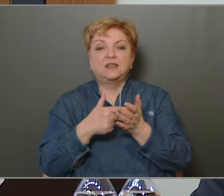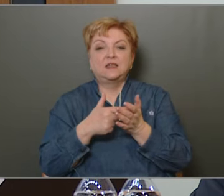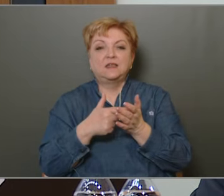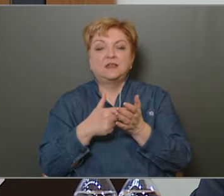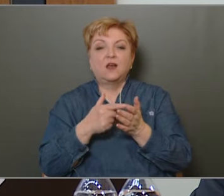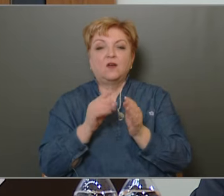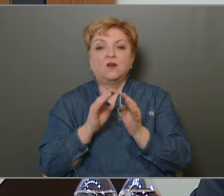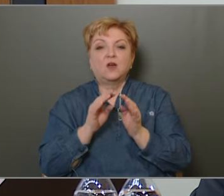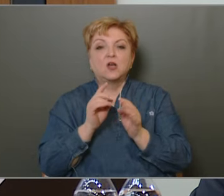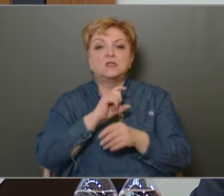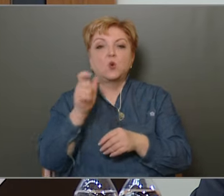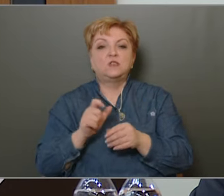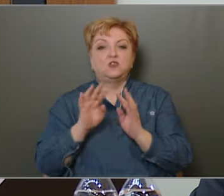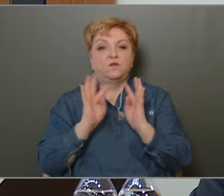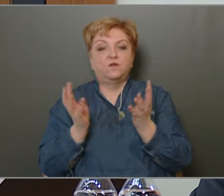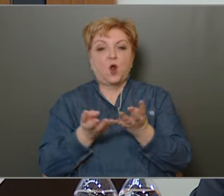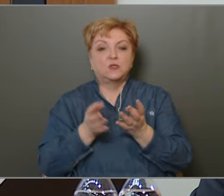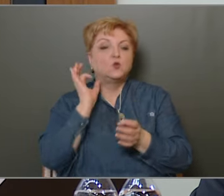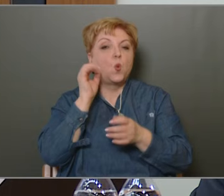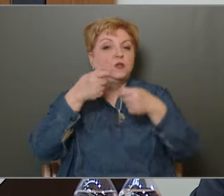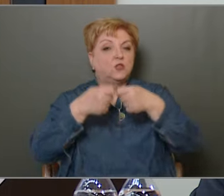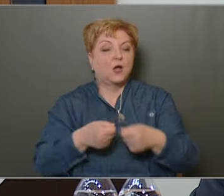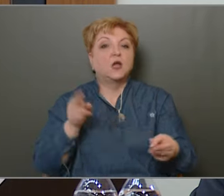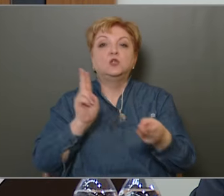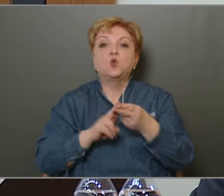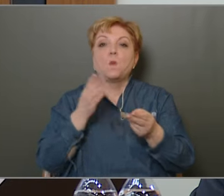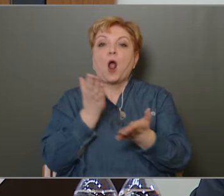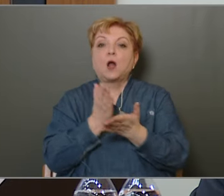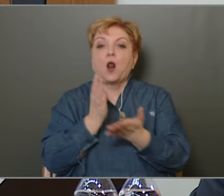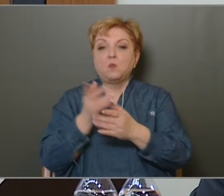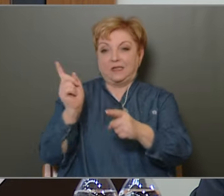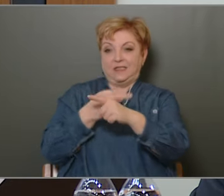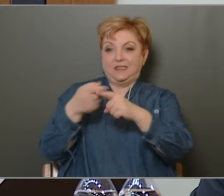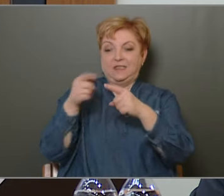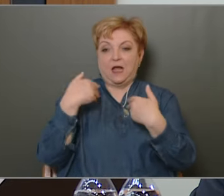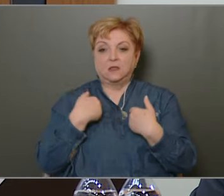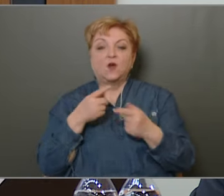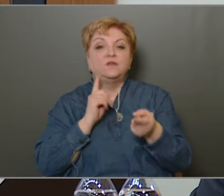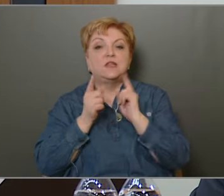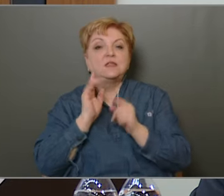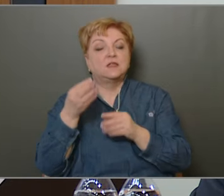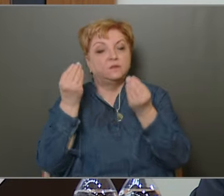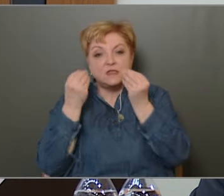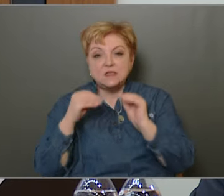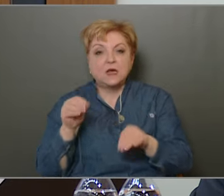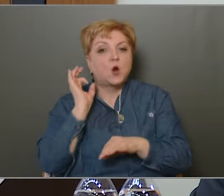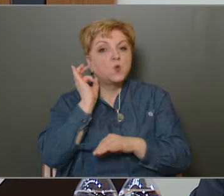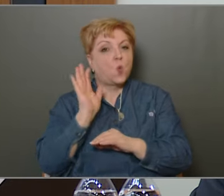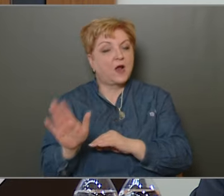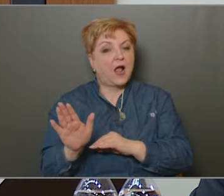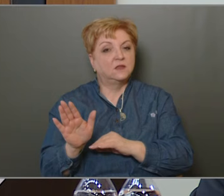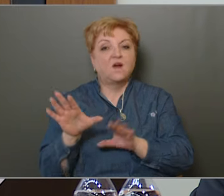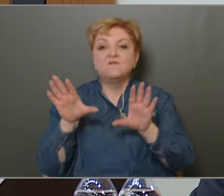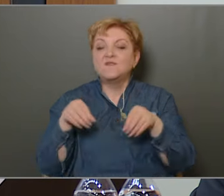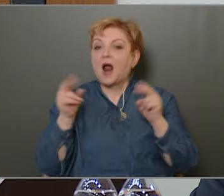A szocialista frakció női tagjai több alkalommal kritizáltak minket, hogy a fideszesek nem tisztelik a nőket, és